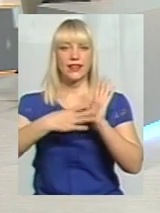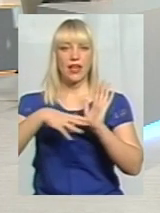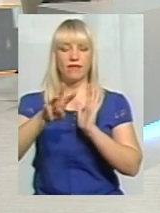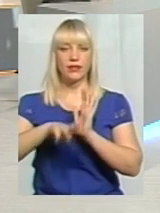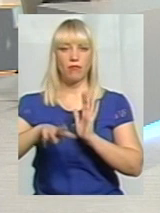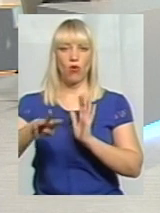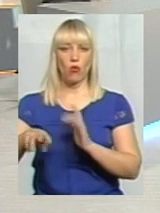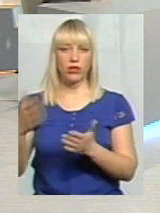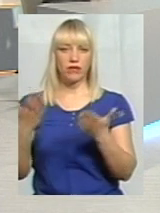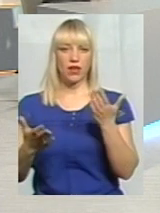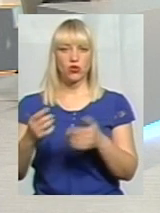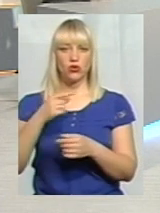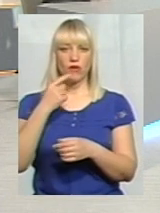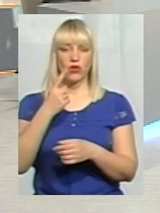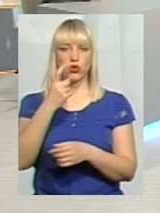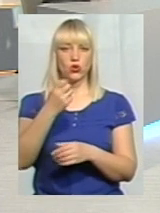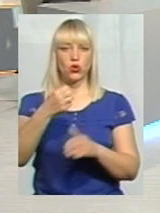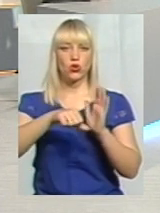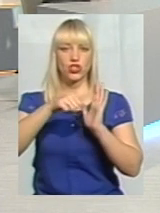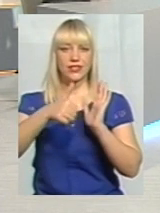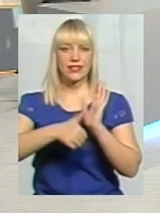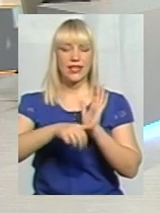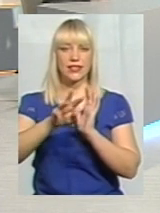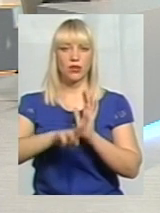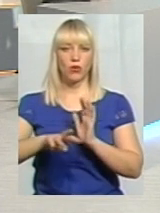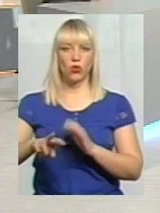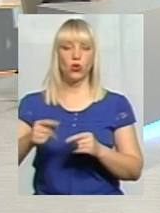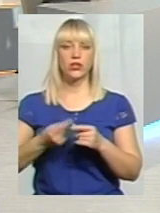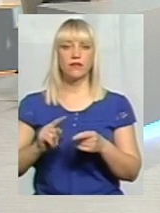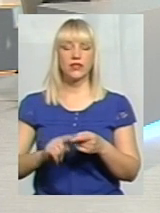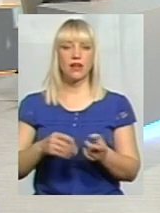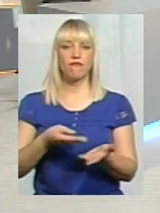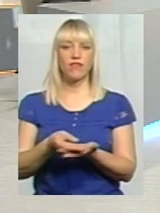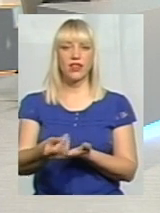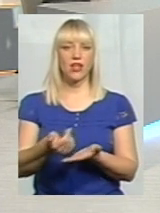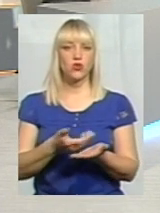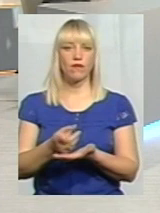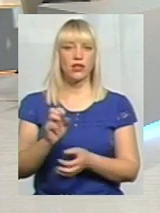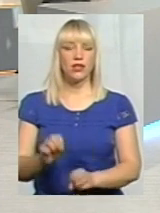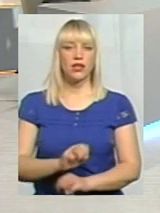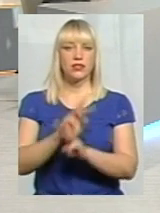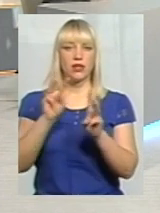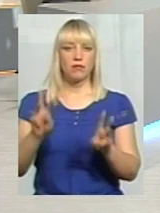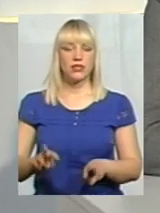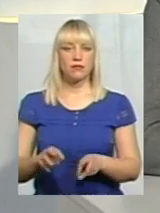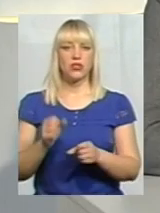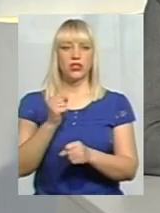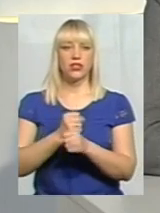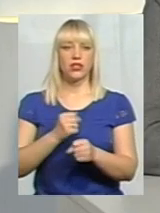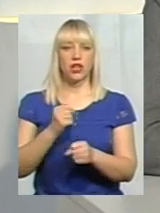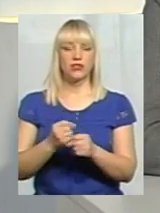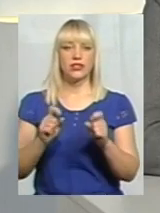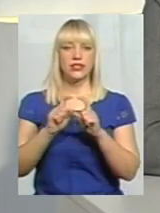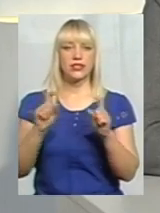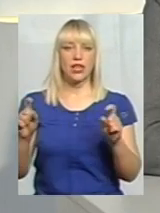Якщо ми беремо цих 116 мільйонів, це йде саме фінансування на забезпечення діяльності закладу культури.